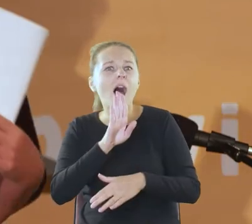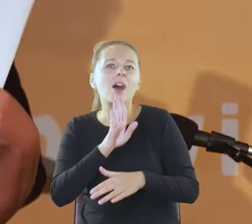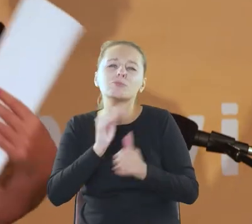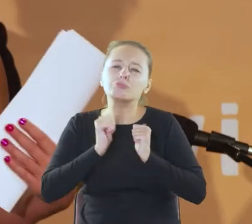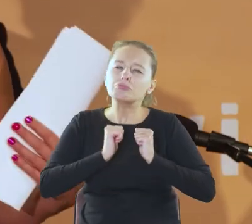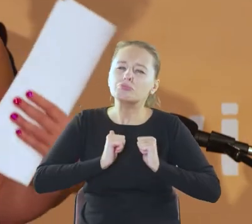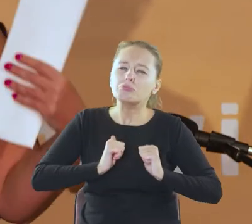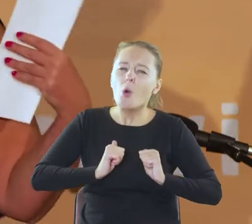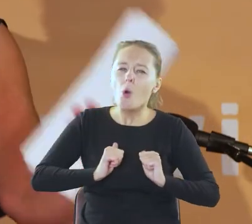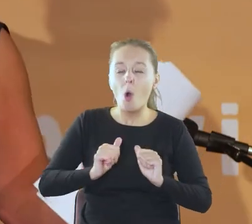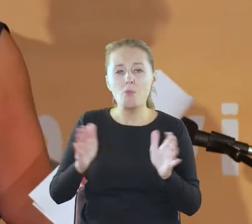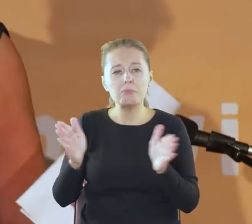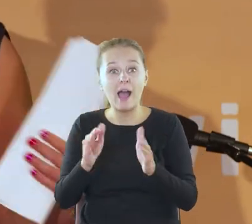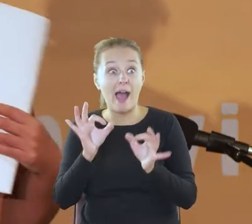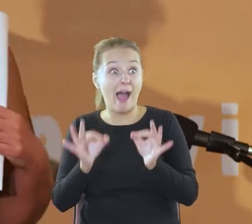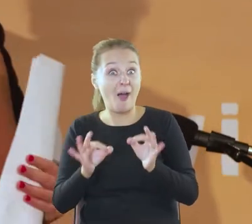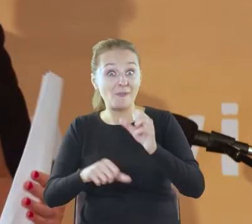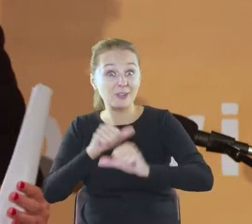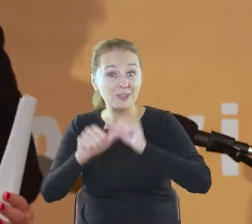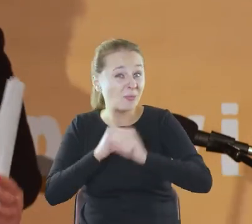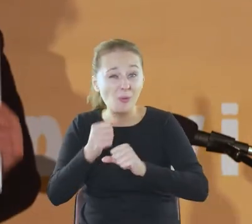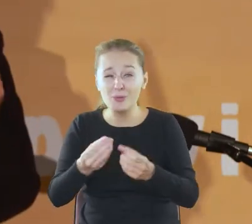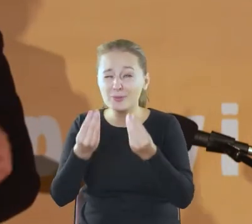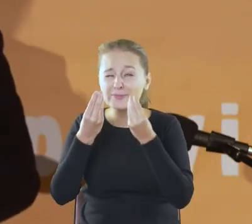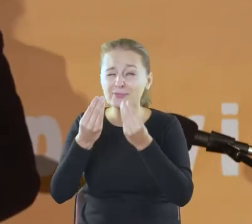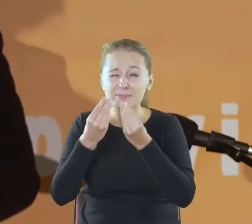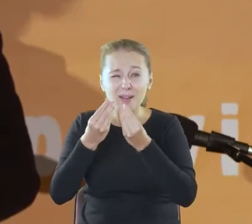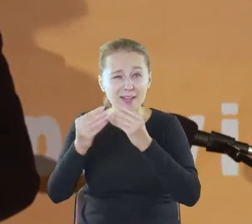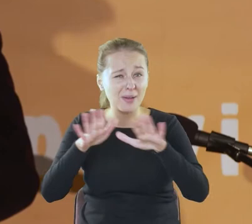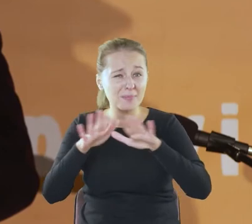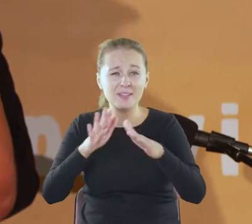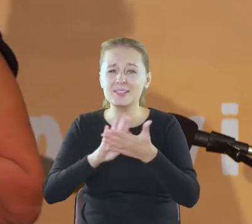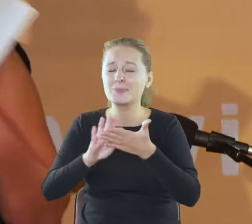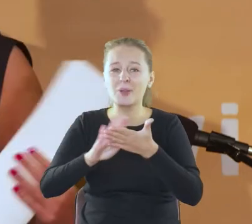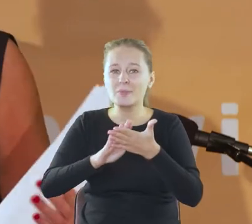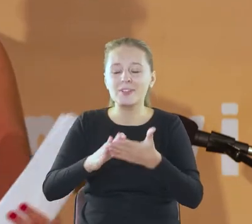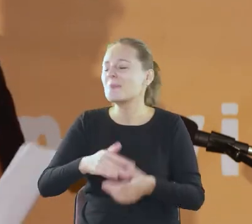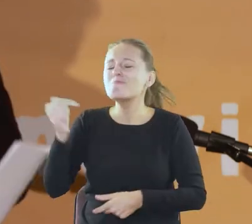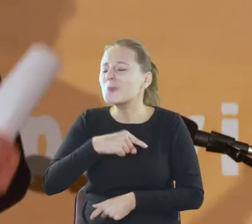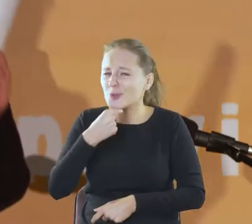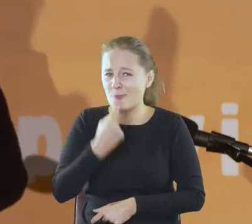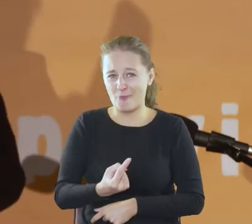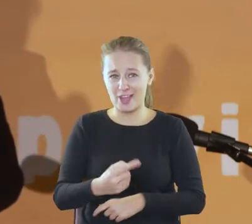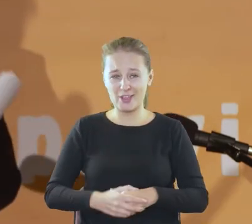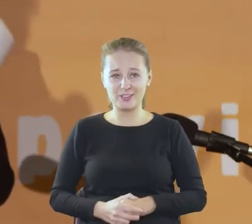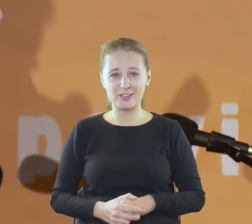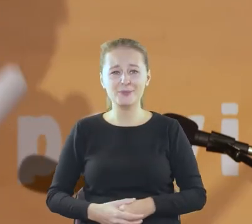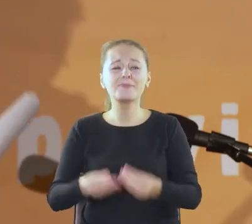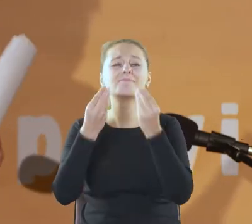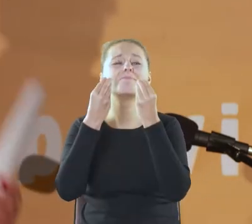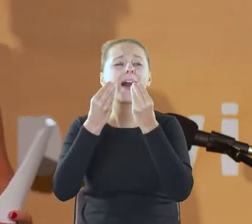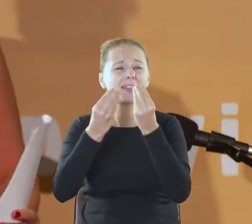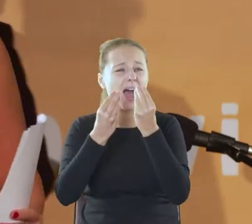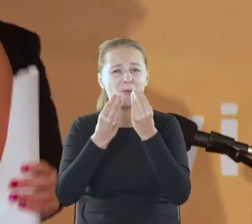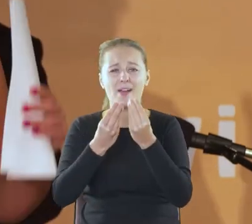tym roku jest mnóstwo nocowanek, które są niezapomniane. Przepraszam, to nie będzie refleksja, ale ja to muszę powiedzieć, bo to są cudowne,